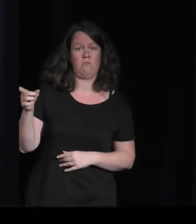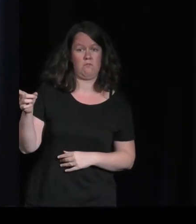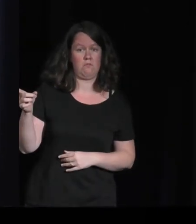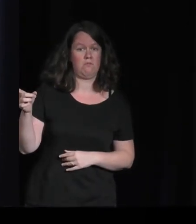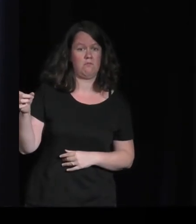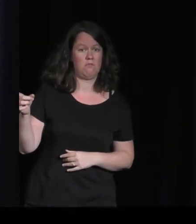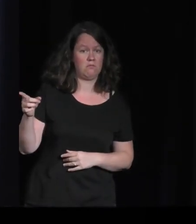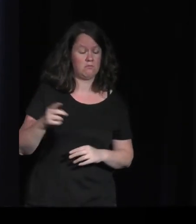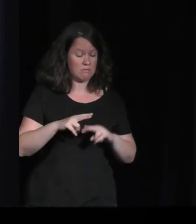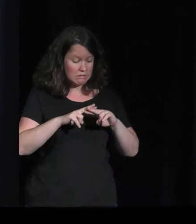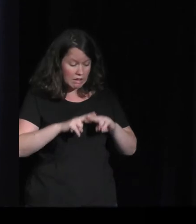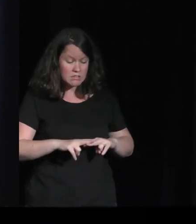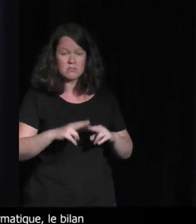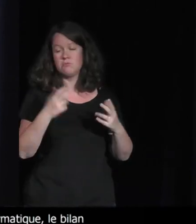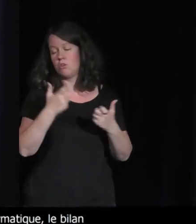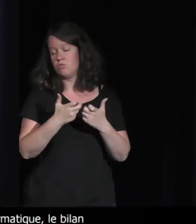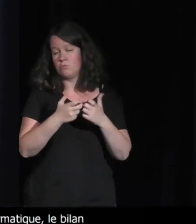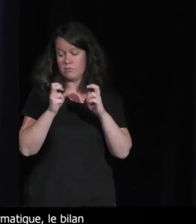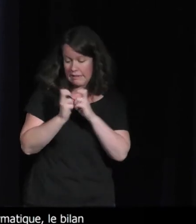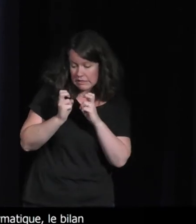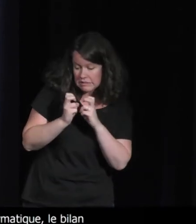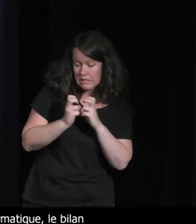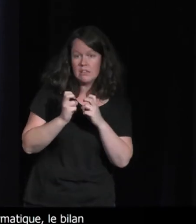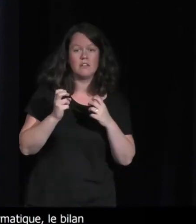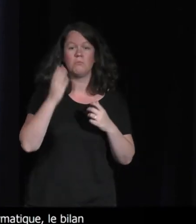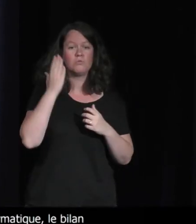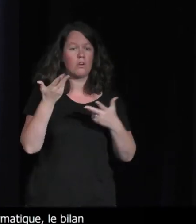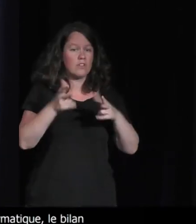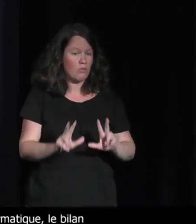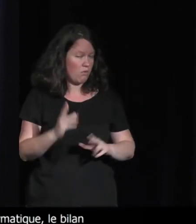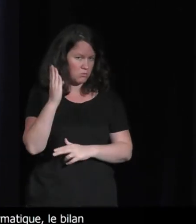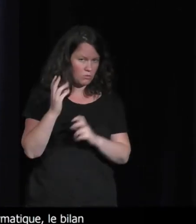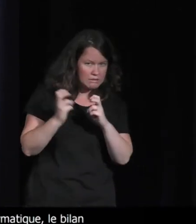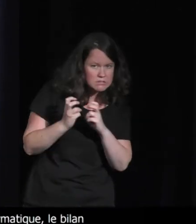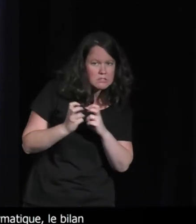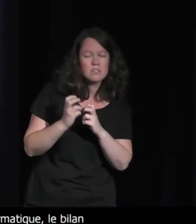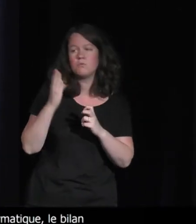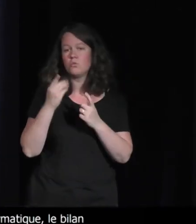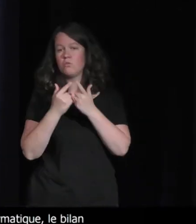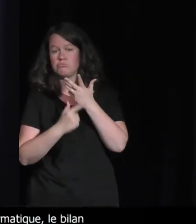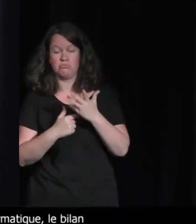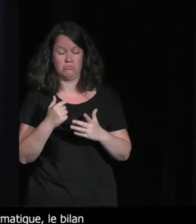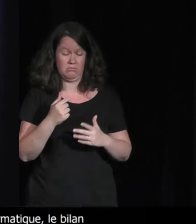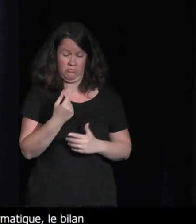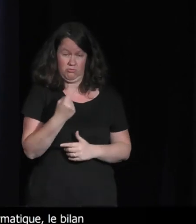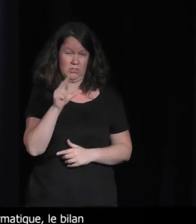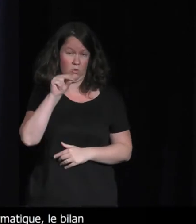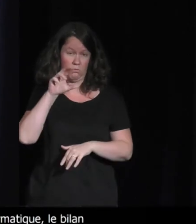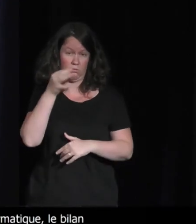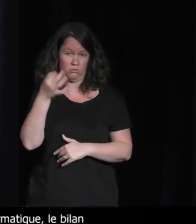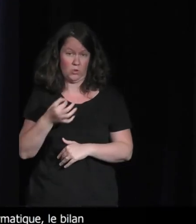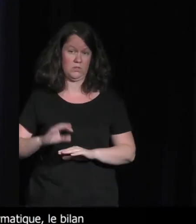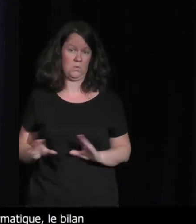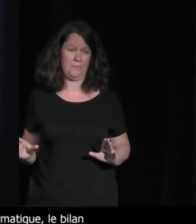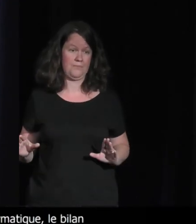son utilisation, en gros, l'électricité qu'il va l'alimenter, c'est seulement 30%. Donc, parfois, ça vaut le coup de le dire parce qu'on se concentre souvent. Ah, le